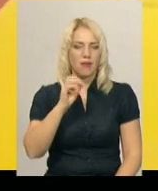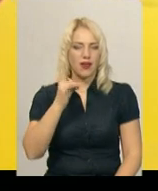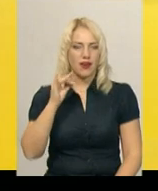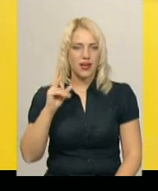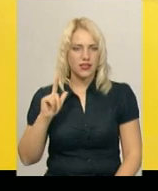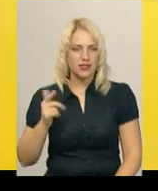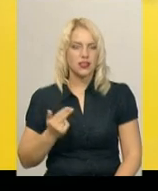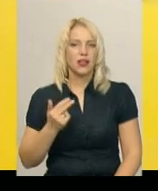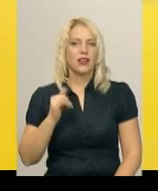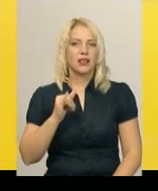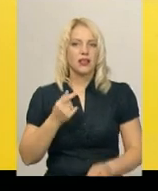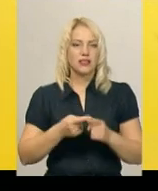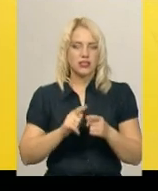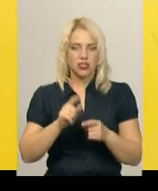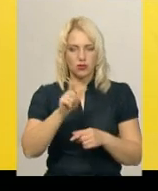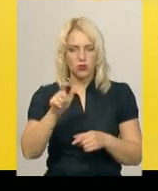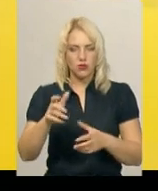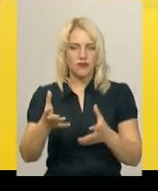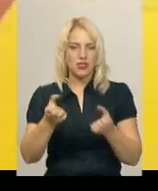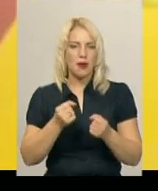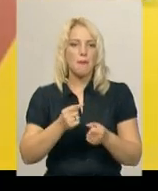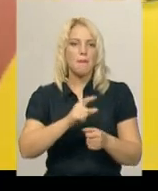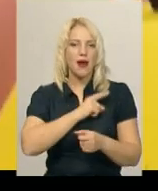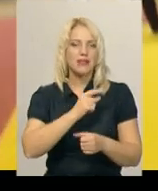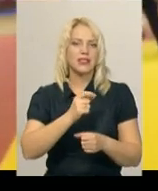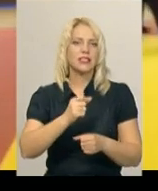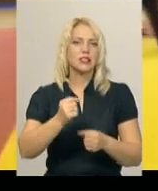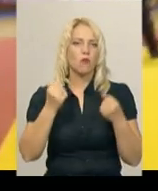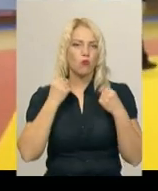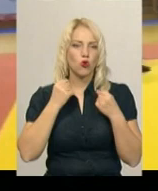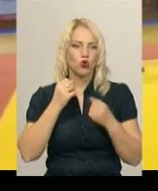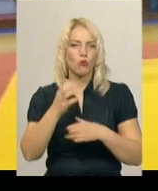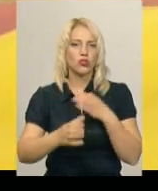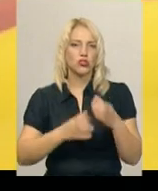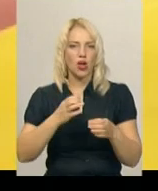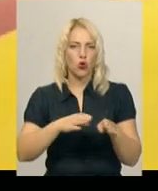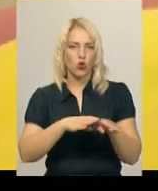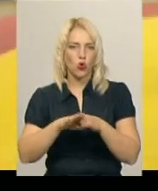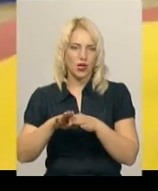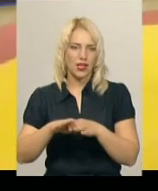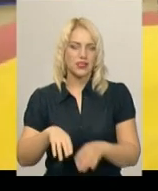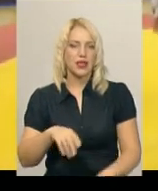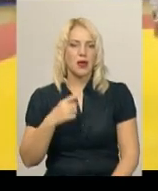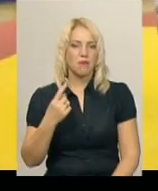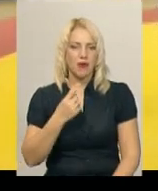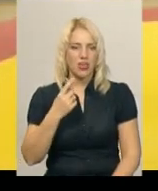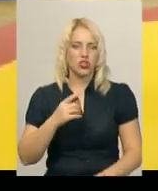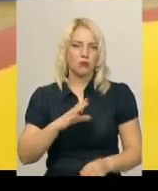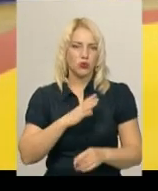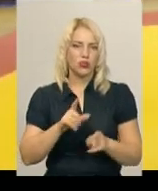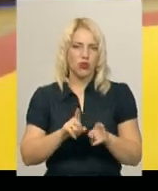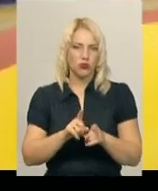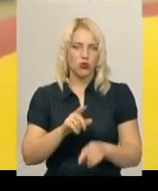Ці спортсмени ще й здобули звання майстрів спорту міжнародного класу. Першими на чемпіонаті світу були юніор Данило Гнатів і юнак Антон